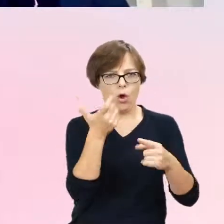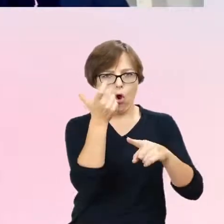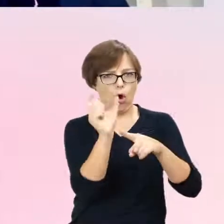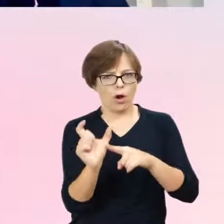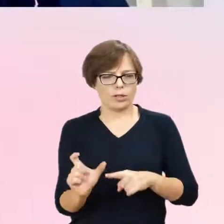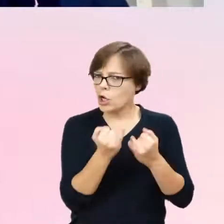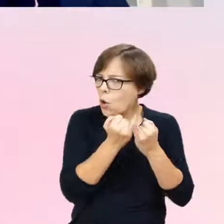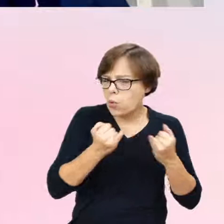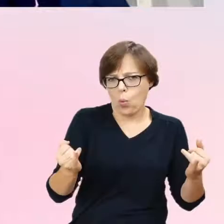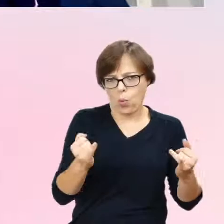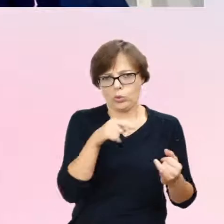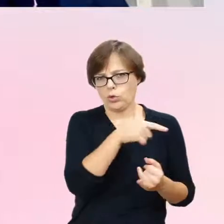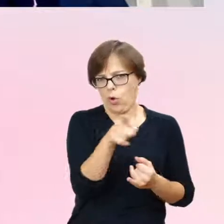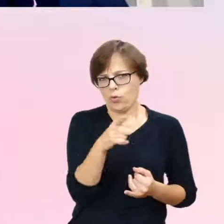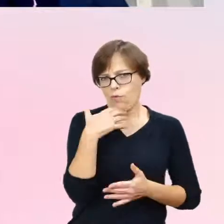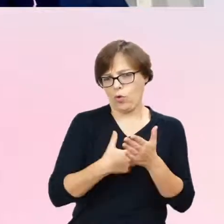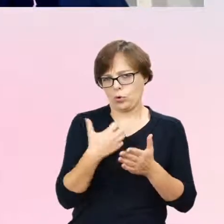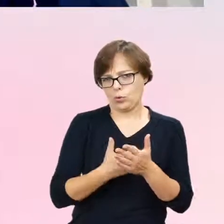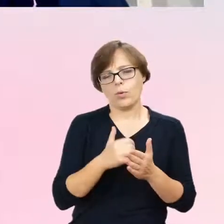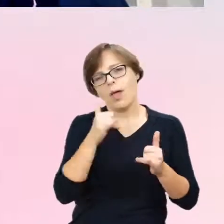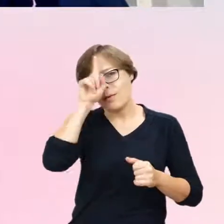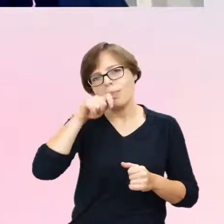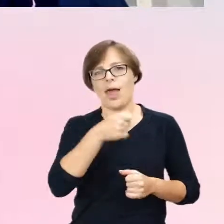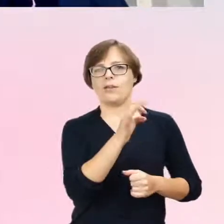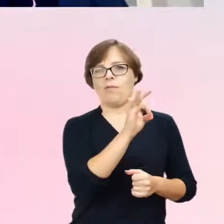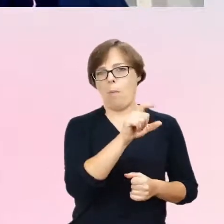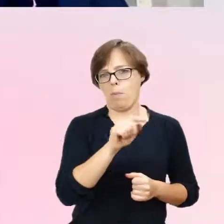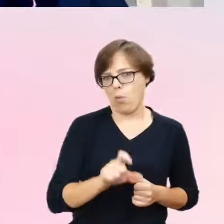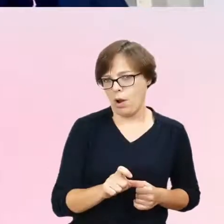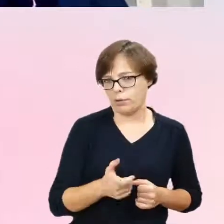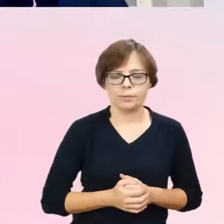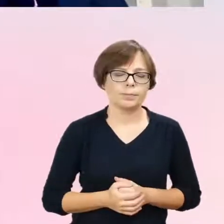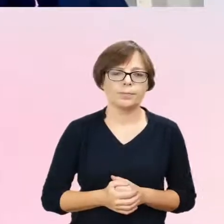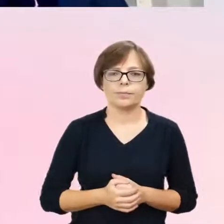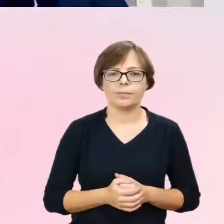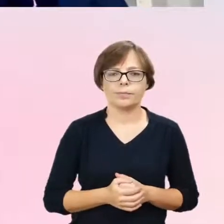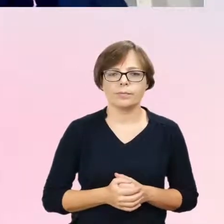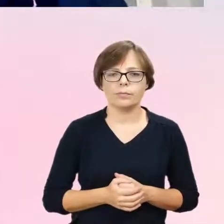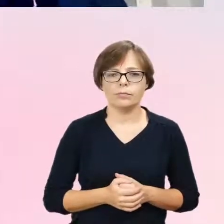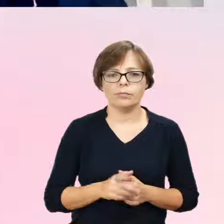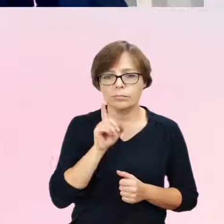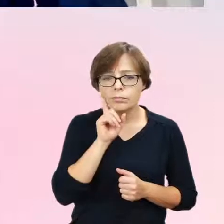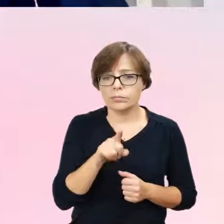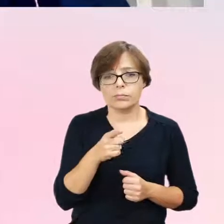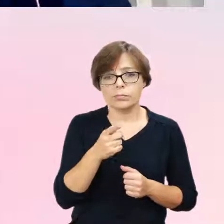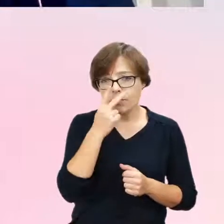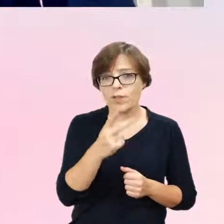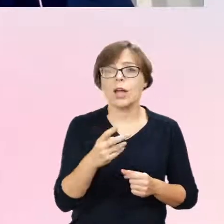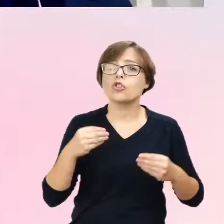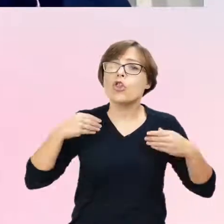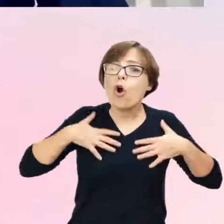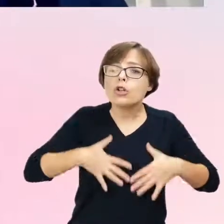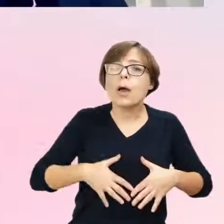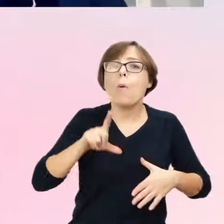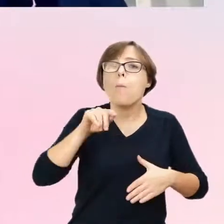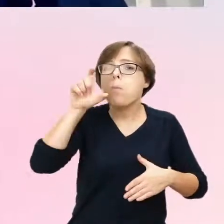jesteśmy w takim całkowitym spektrum tożsamości płciowych,